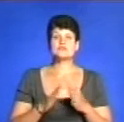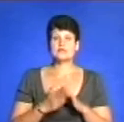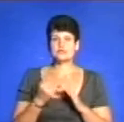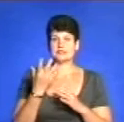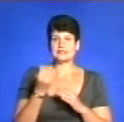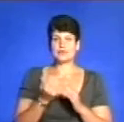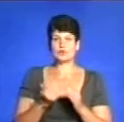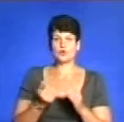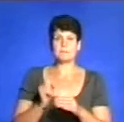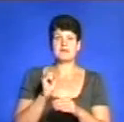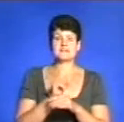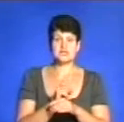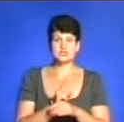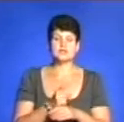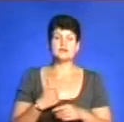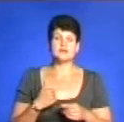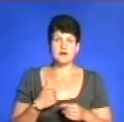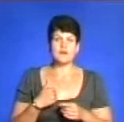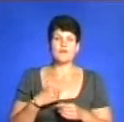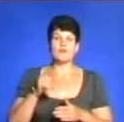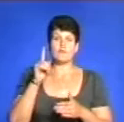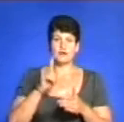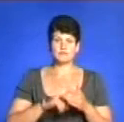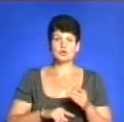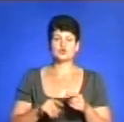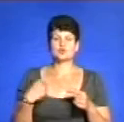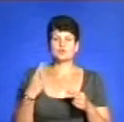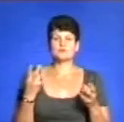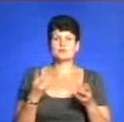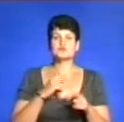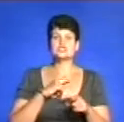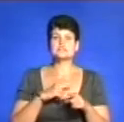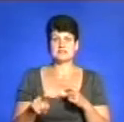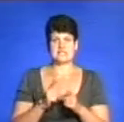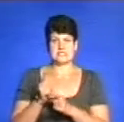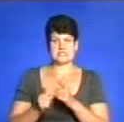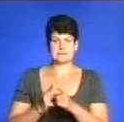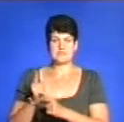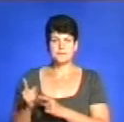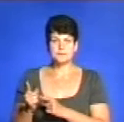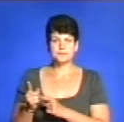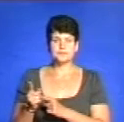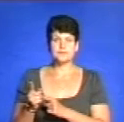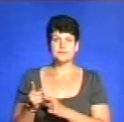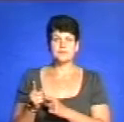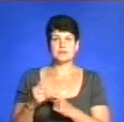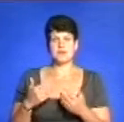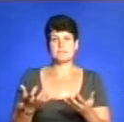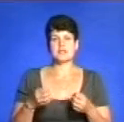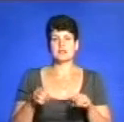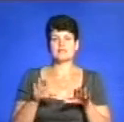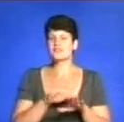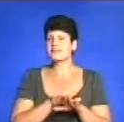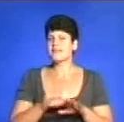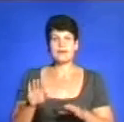до призначення, бо я впевнений, що область таке була швидких змін, я сумов прийняв рішення призначати